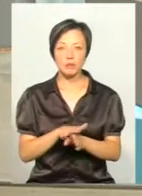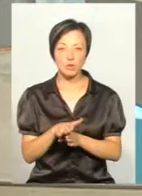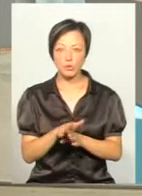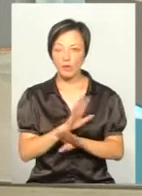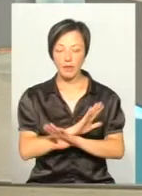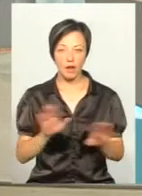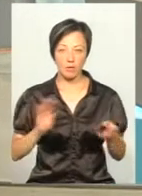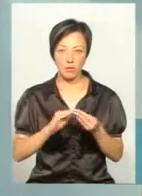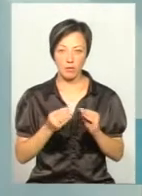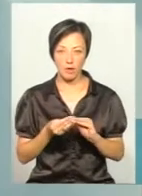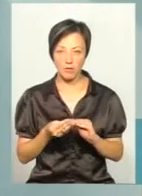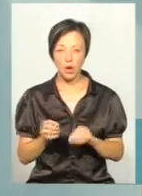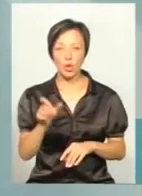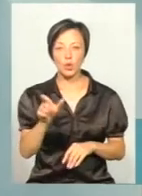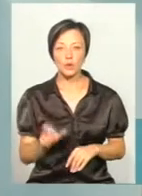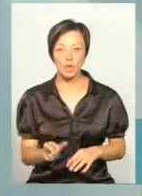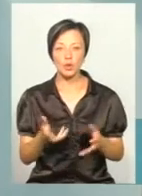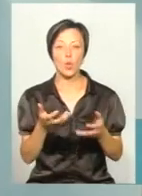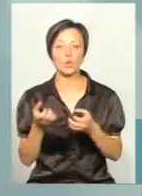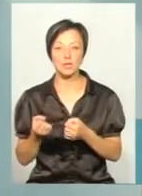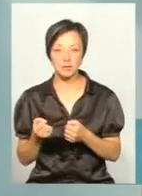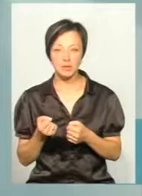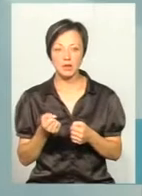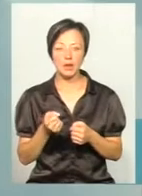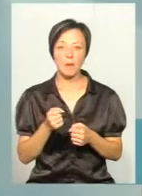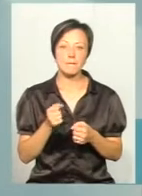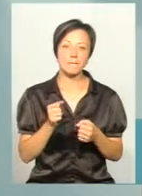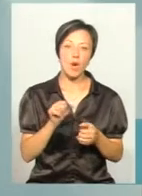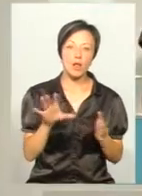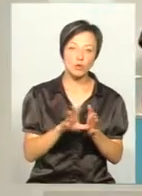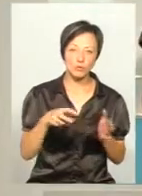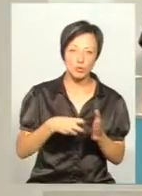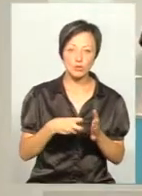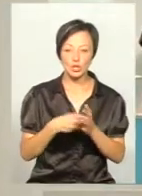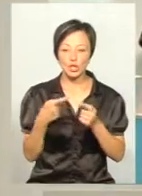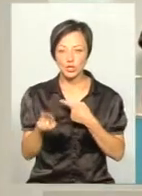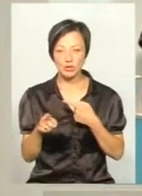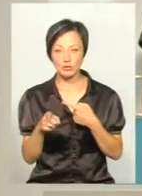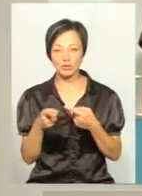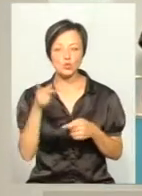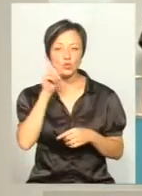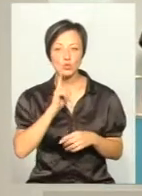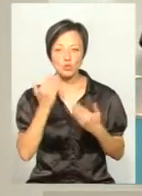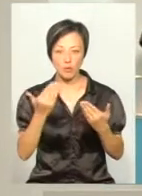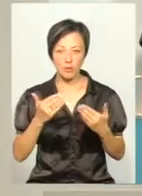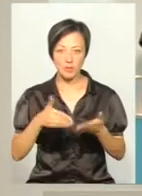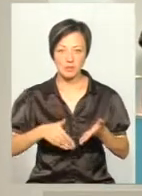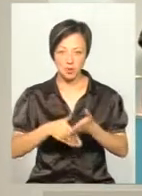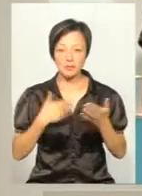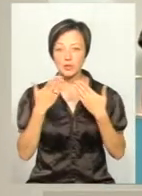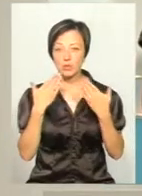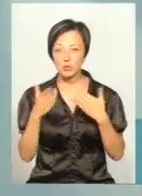не проблема. Людині отримати по емейлу, по другому, якому зручному вигляді. Ми